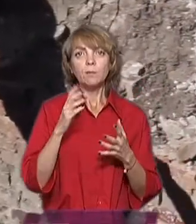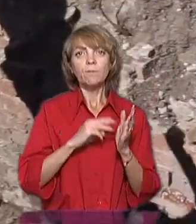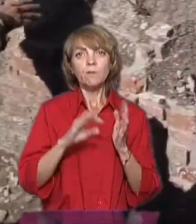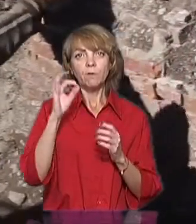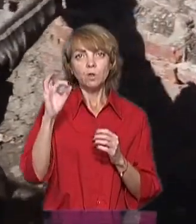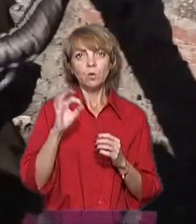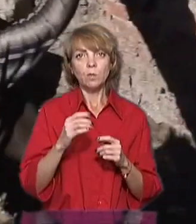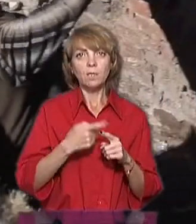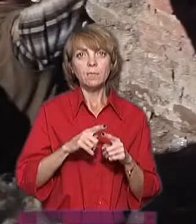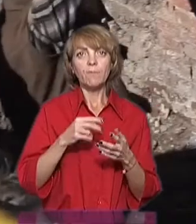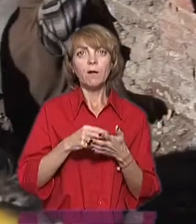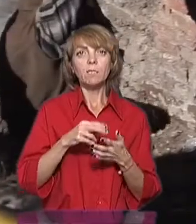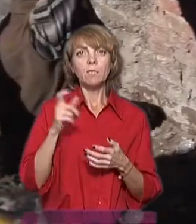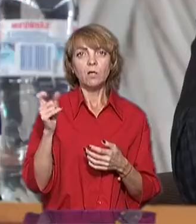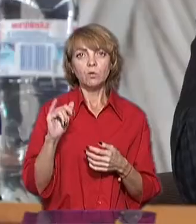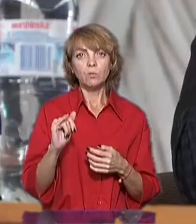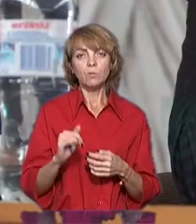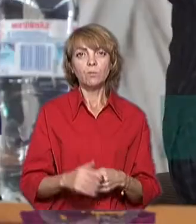% – це вартість газу.